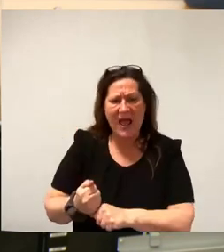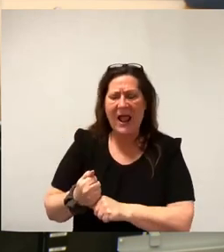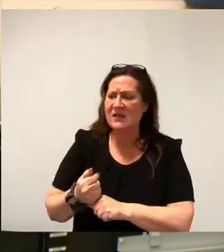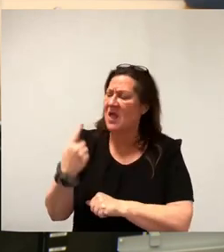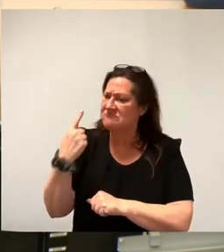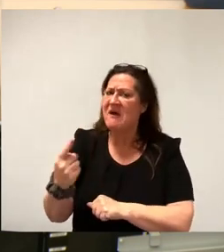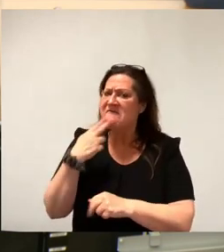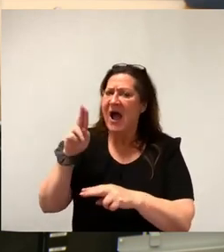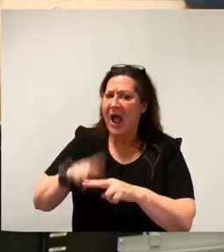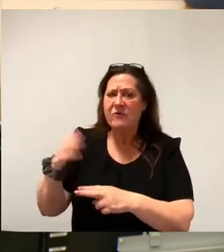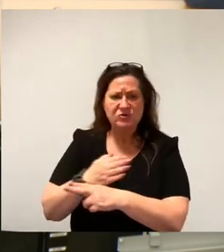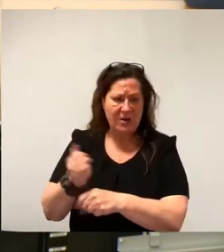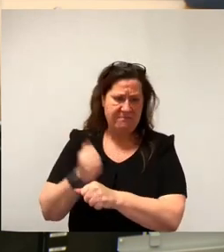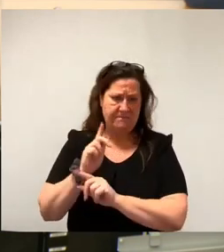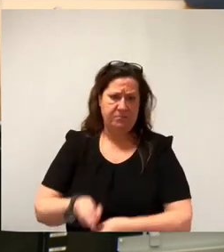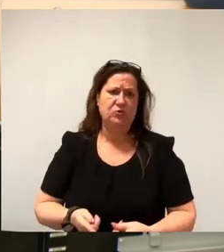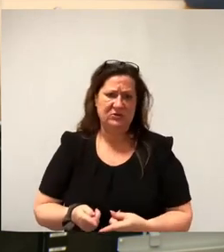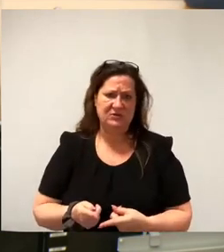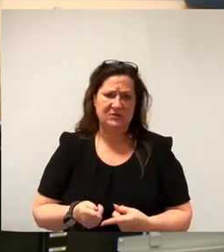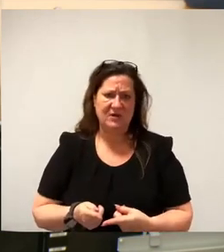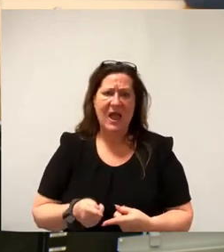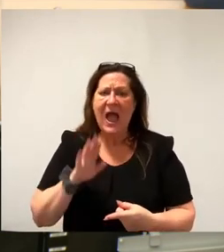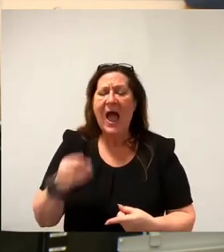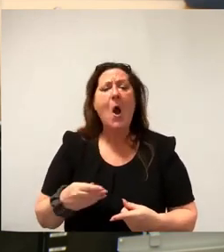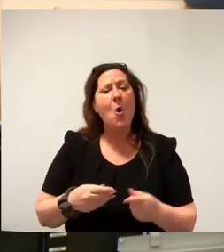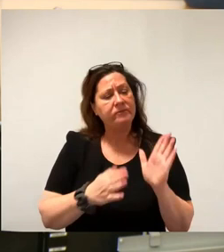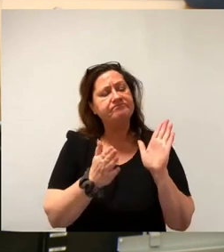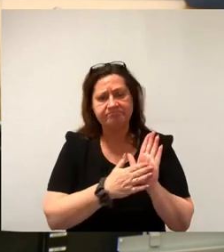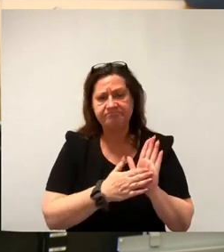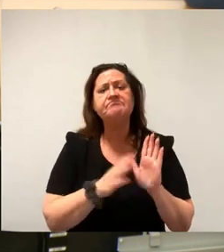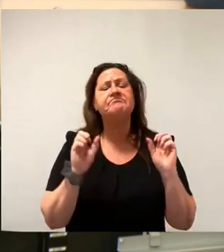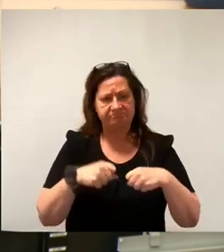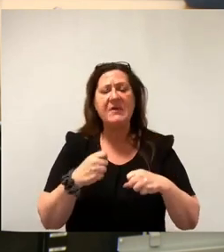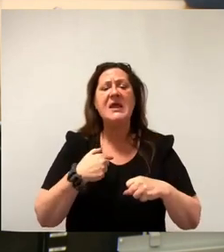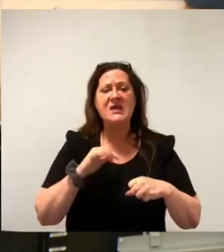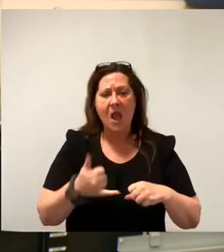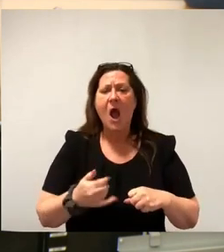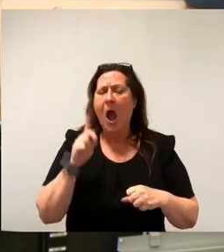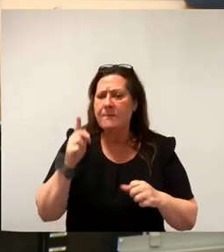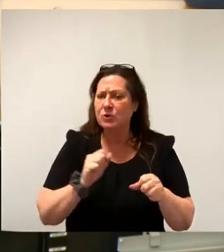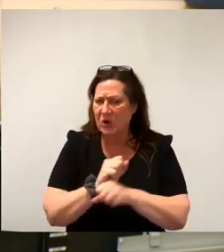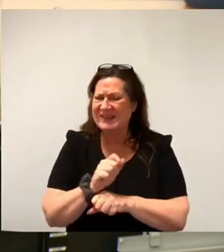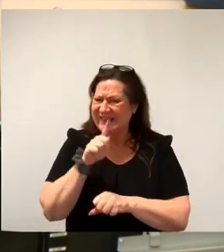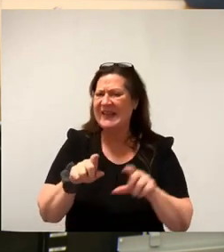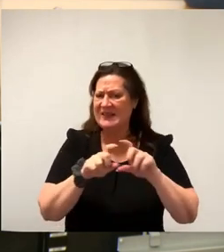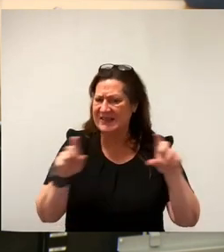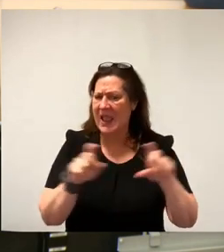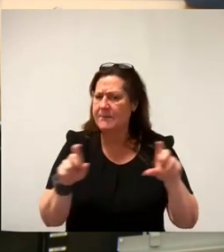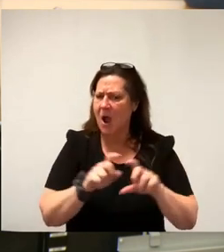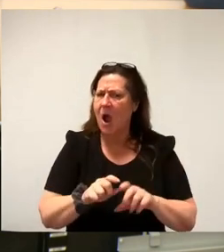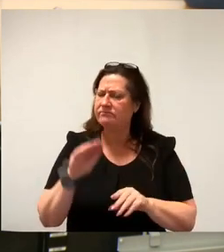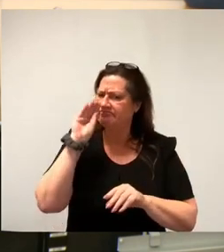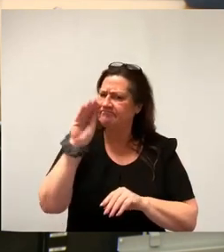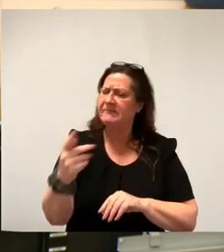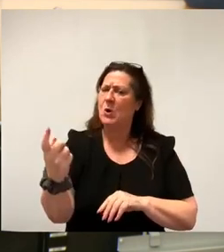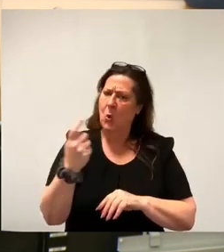entscheiden. Wir werden der Vorlage zustimmen, aber ich bin mir sicher, dass uns dieses Thema auch künftig noch begleiten wird.